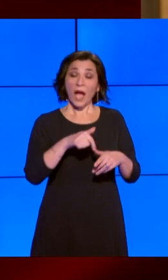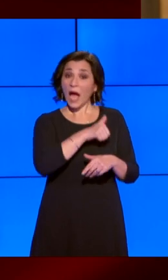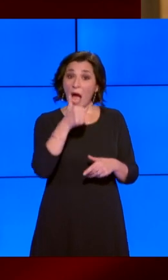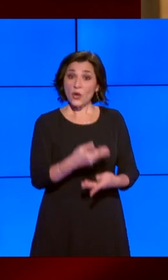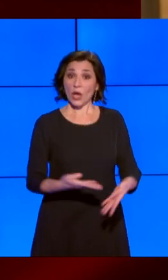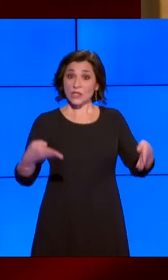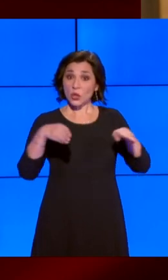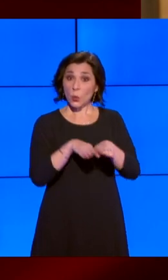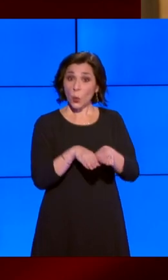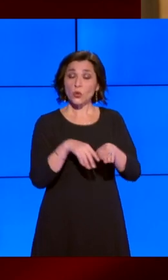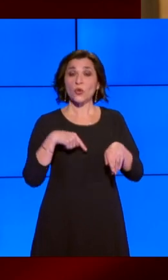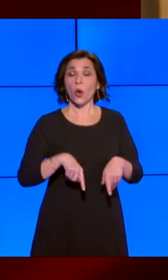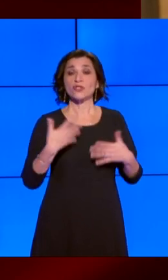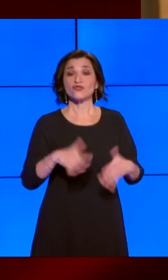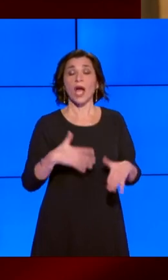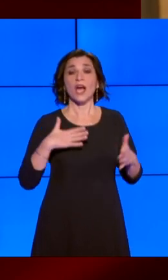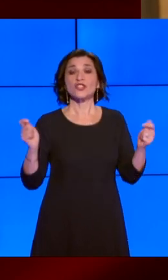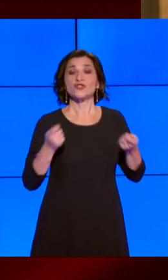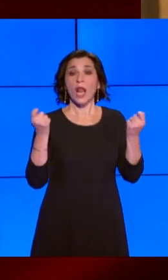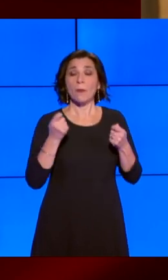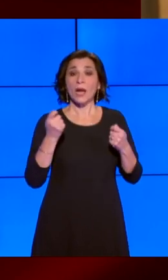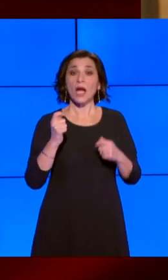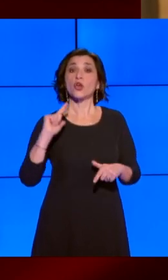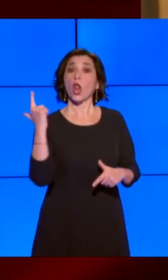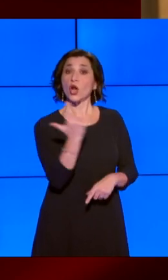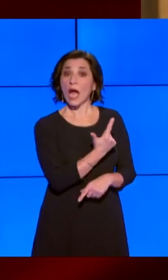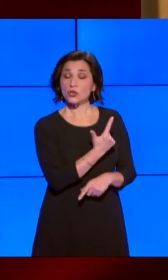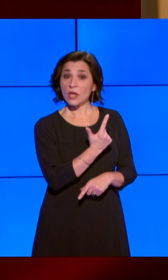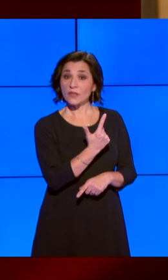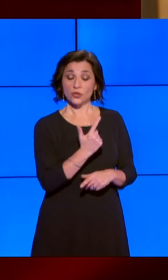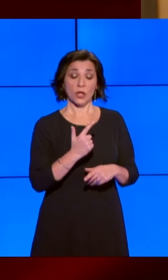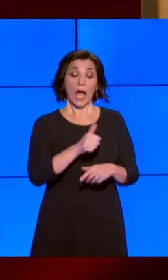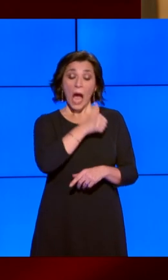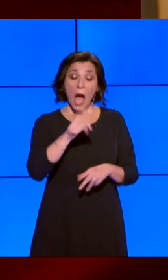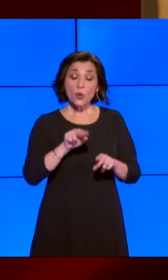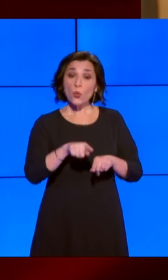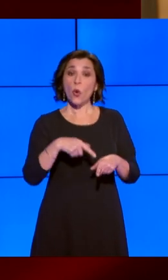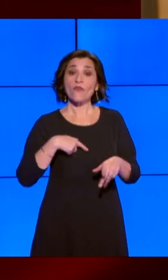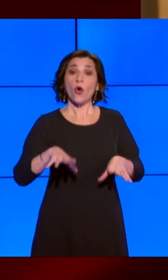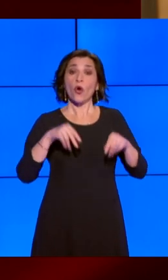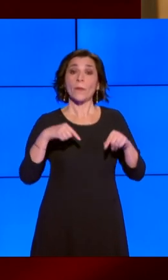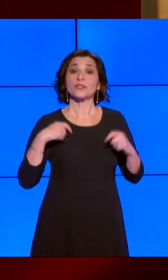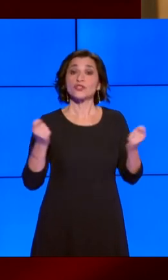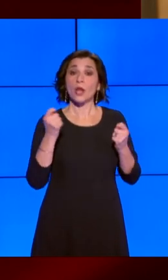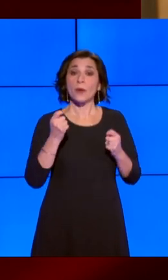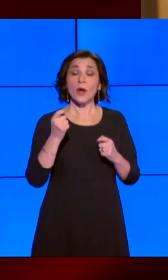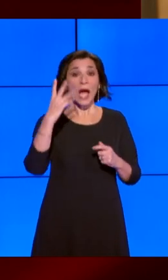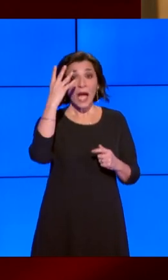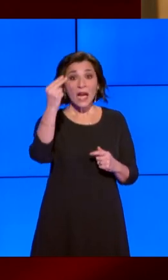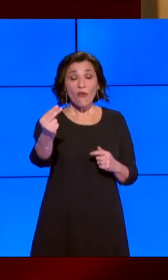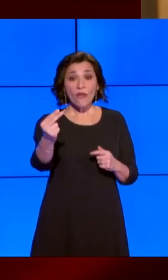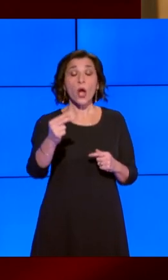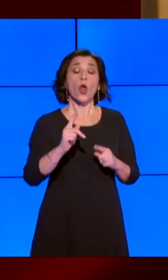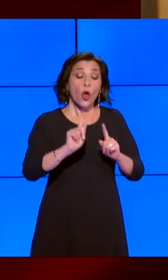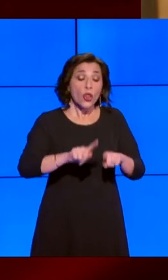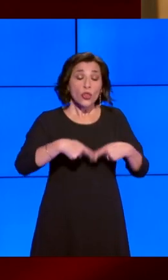Vinci e nell'anno che si apre celebreremo Raffaello e subito dopo renderemo omaggio